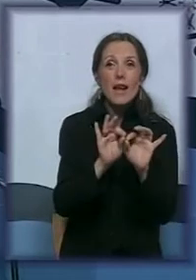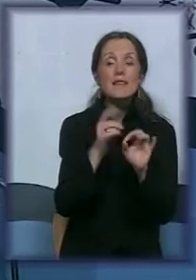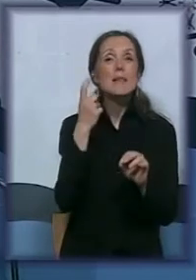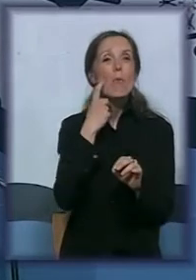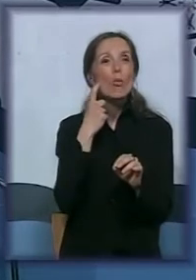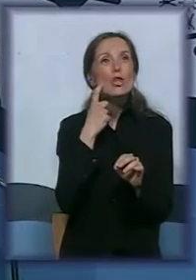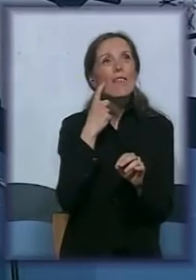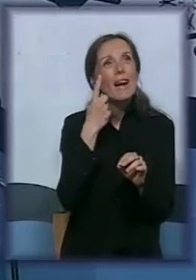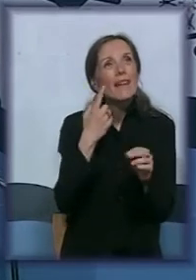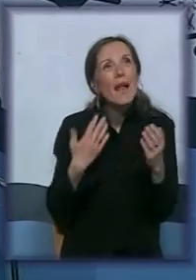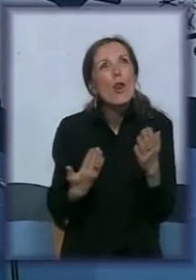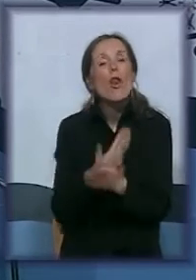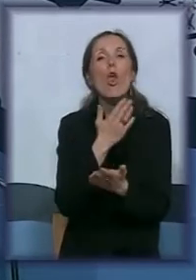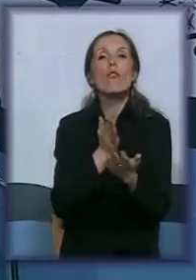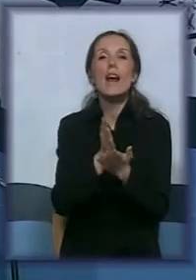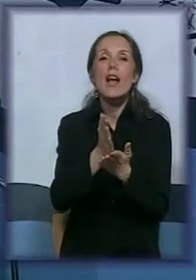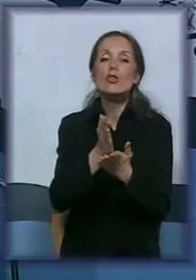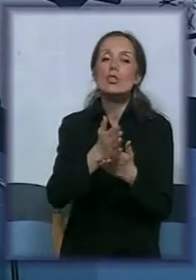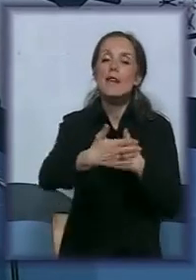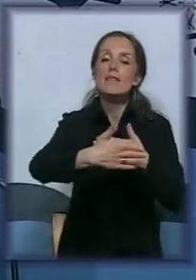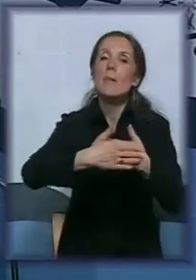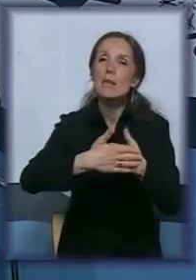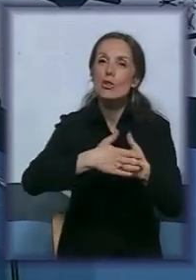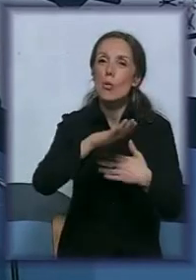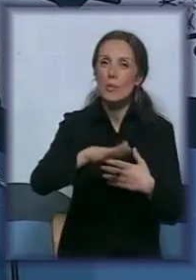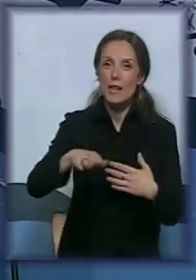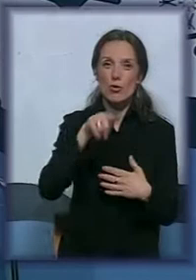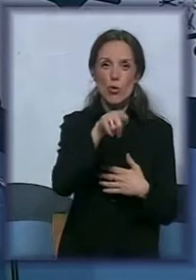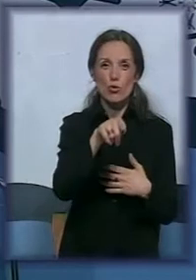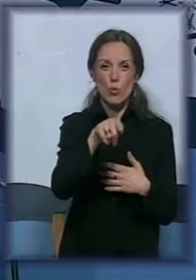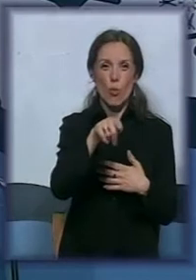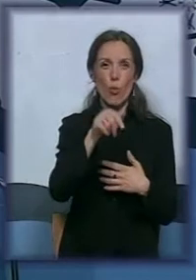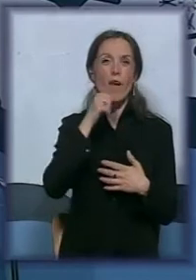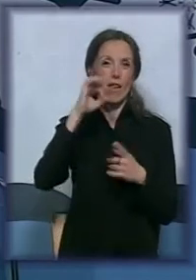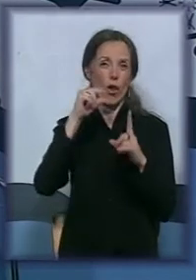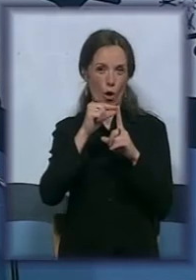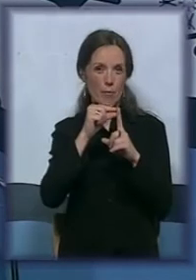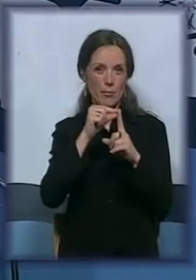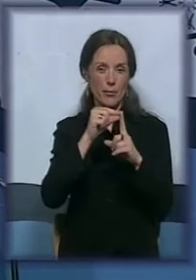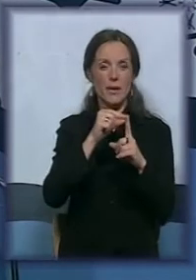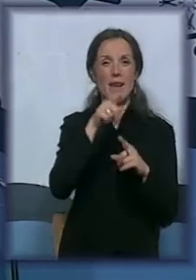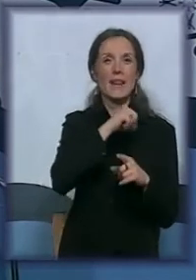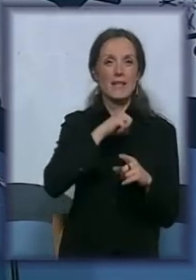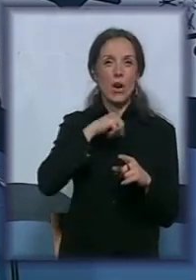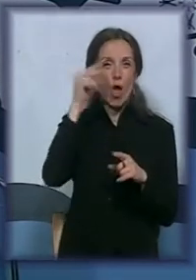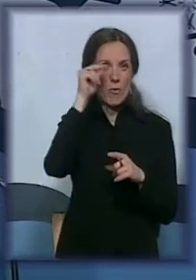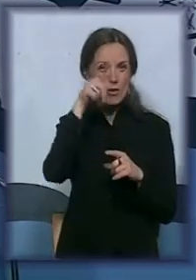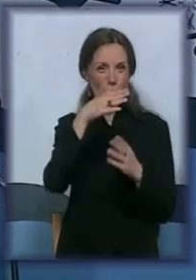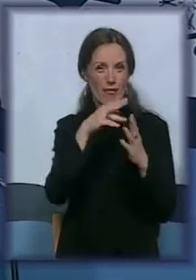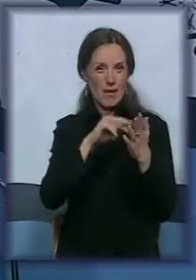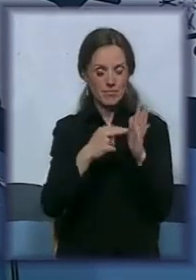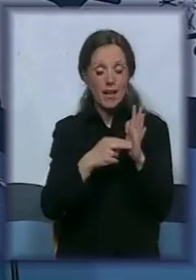jedan nov način da se pristupi decvi koji su u IOP-u i naravno u kompletnom sistemu da se pokaže da